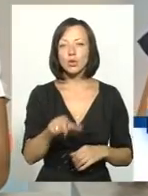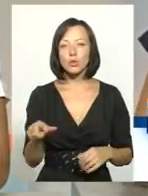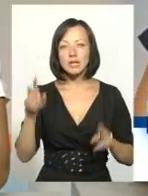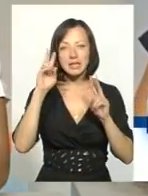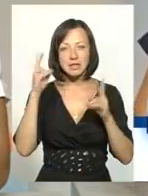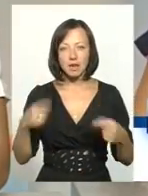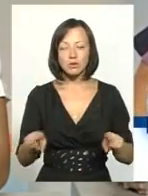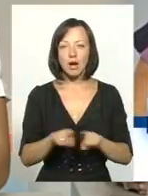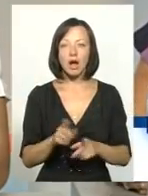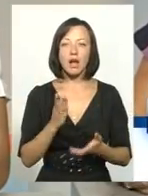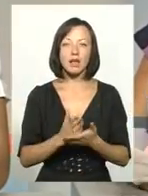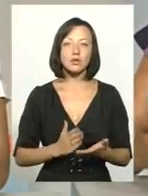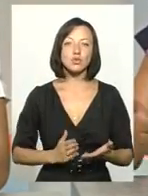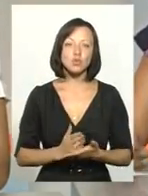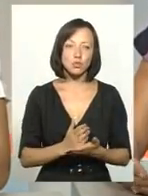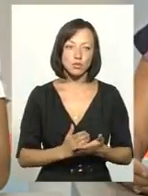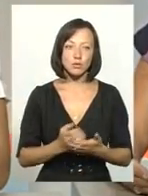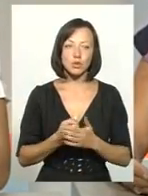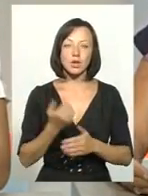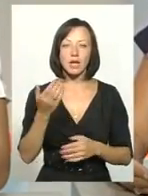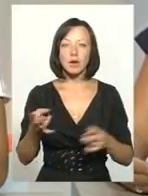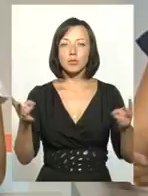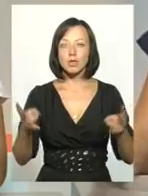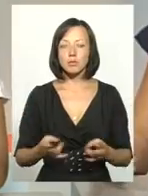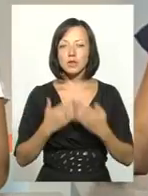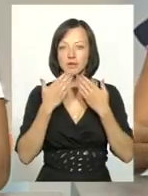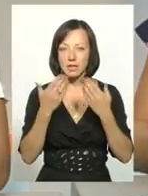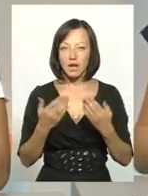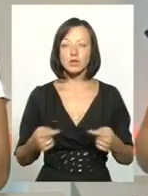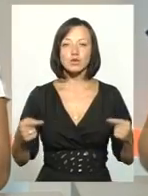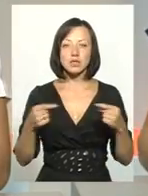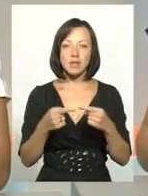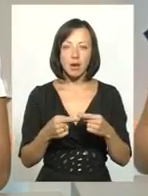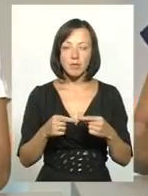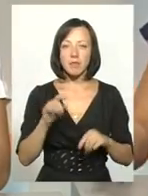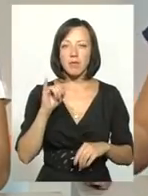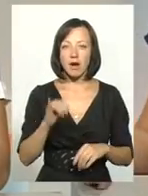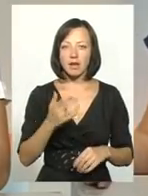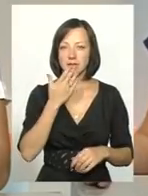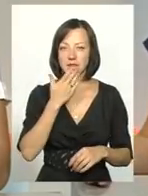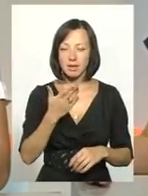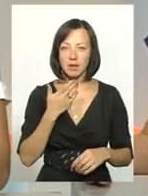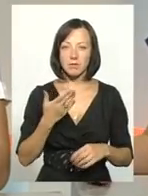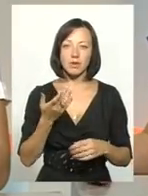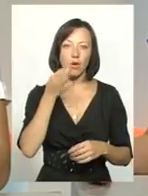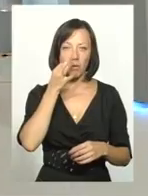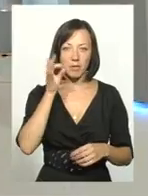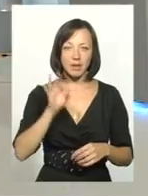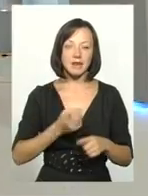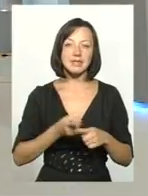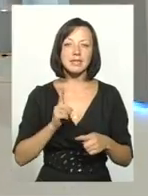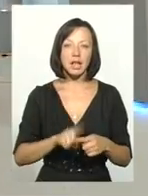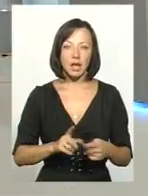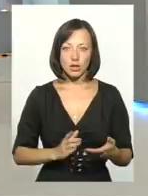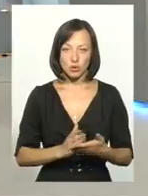знаю, що така є служба, і що до неї потрібно звертатися, що саме поганий запах це сьогодні компетенція цієї